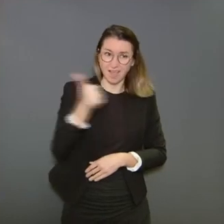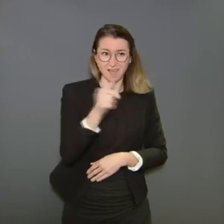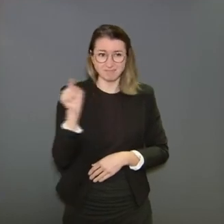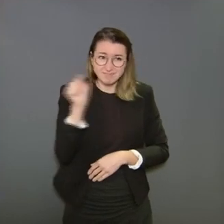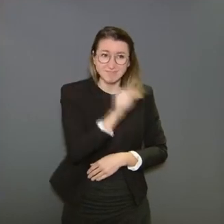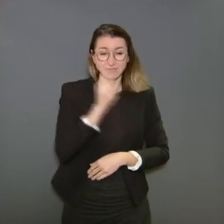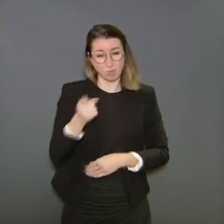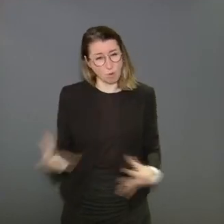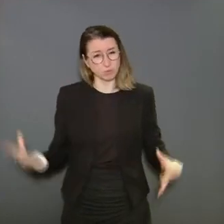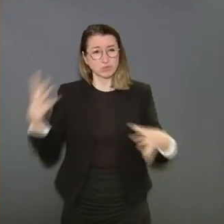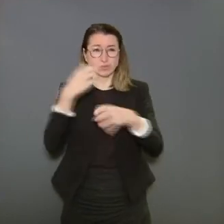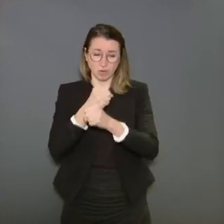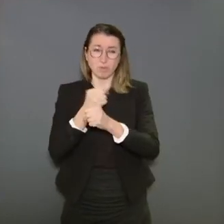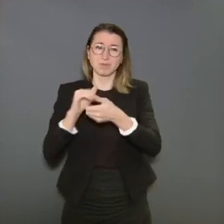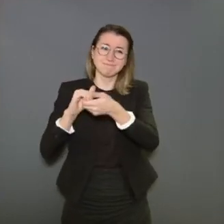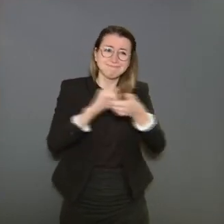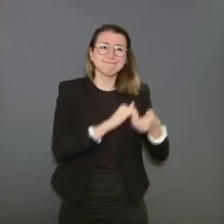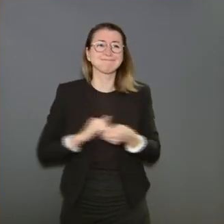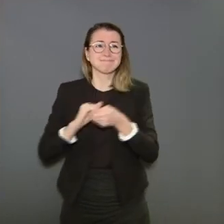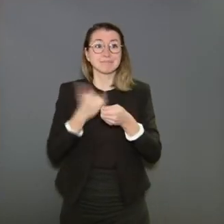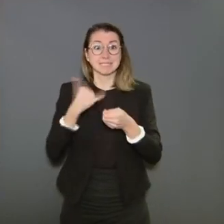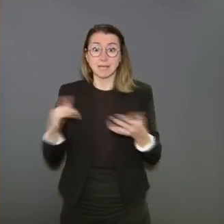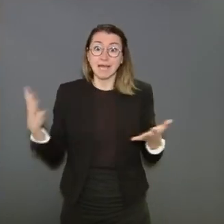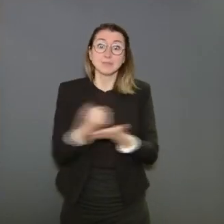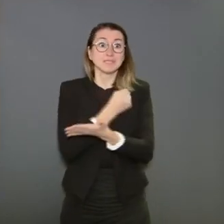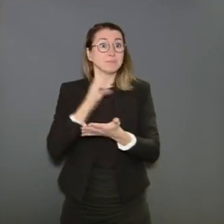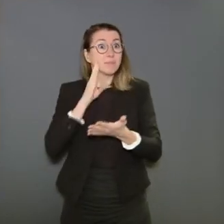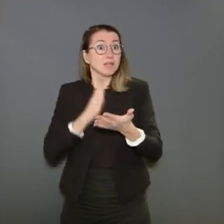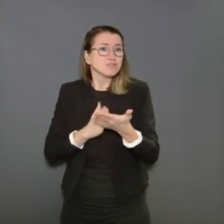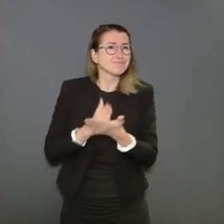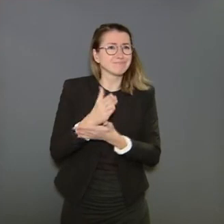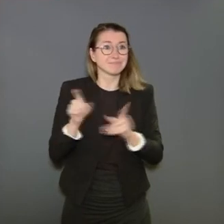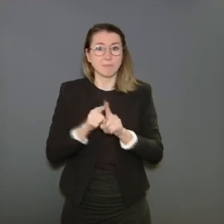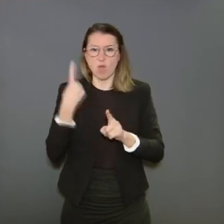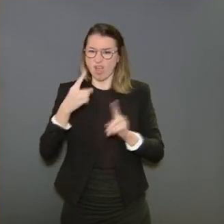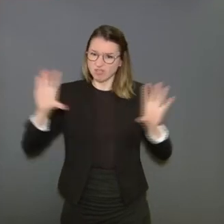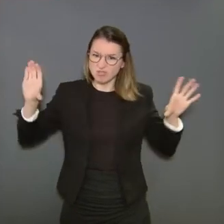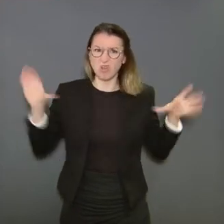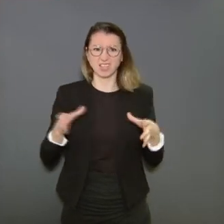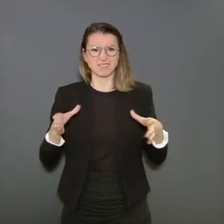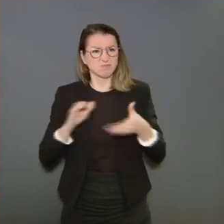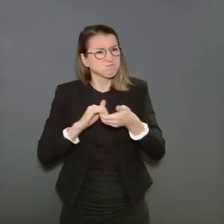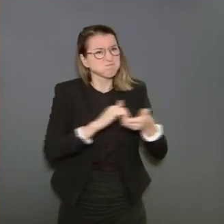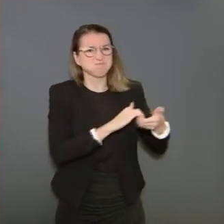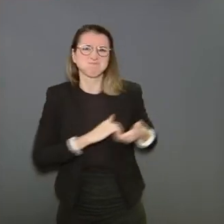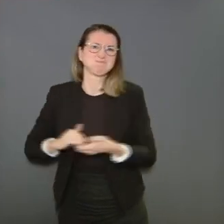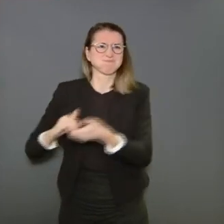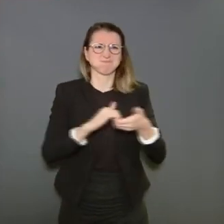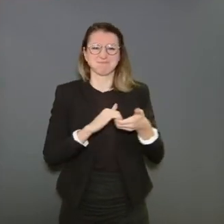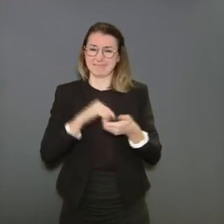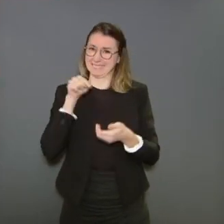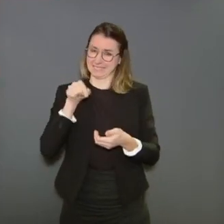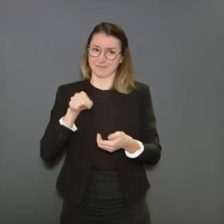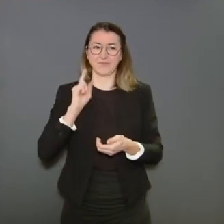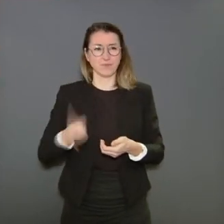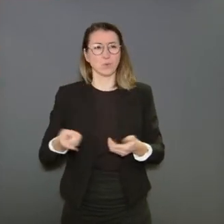arrive à devenir une équipe, une équipe en pleine solidarité, une équipe qui travaille